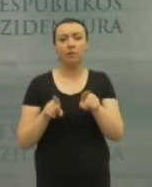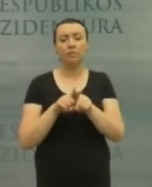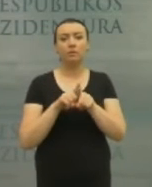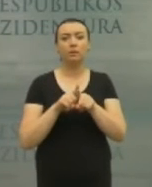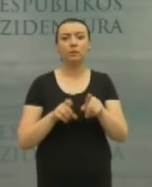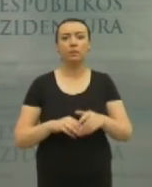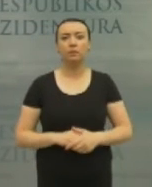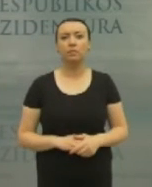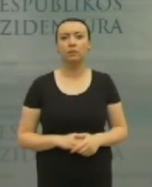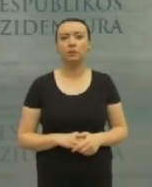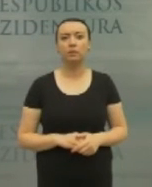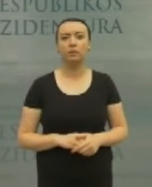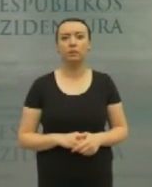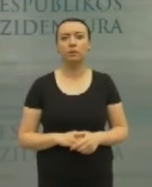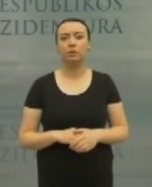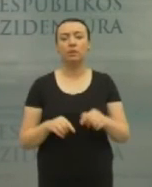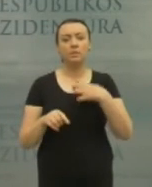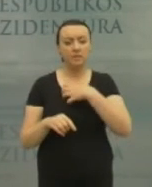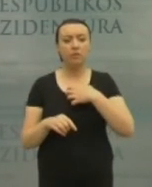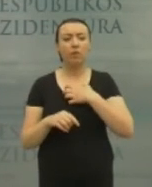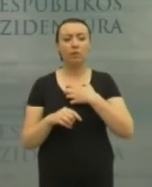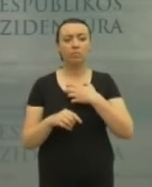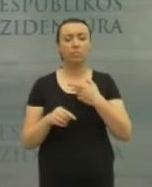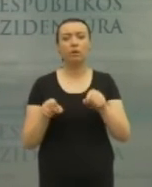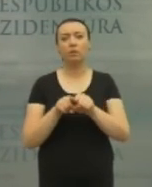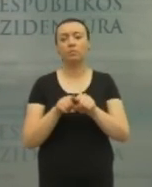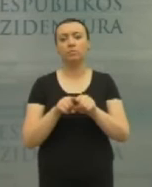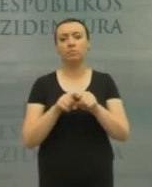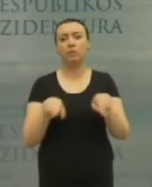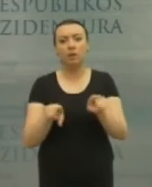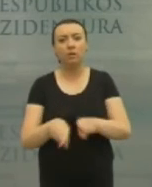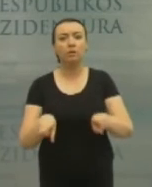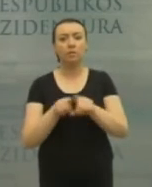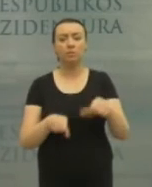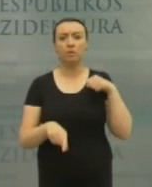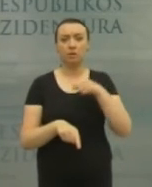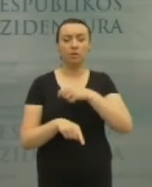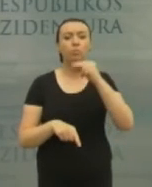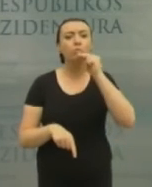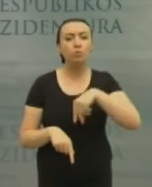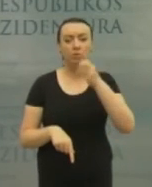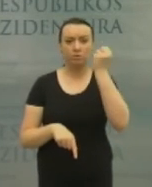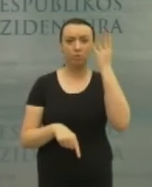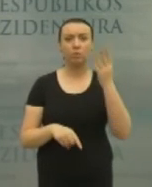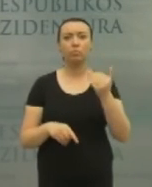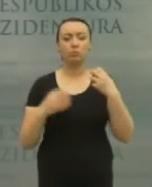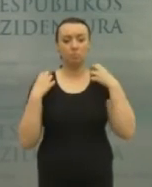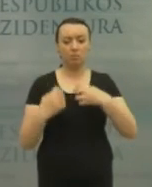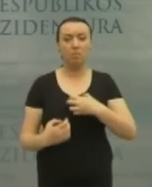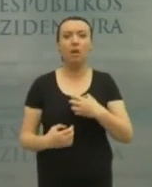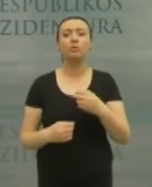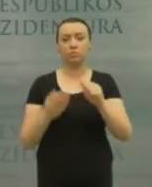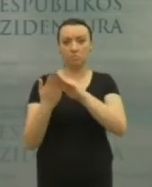nevaisingų diskusijų inspiracijomis, nes labai gerai suprantu merus, kuriems tenka